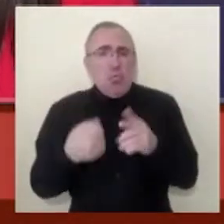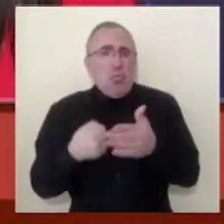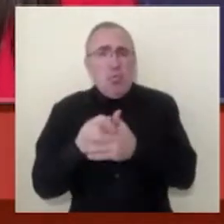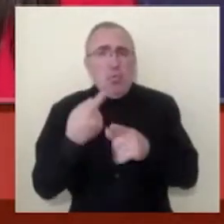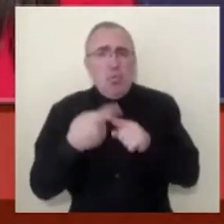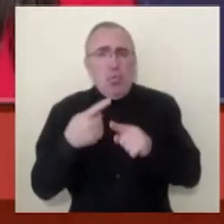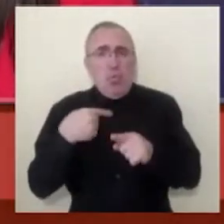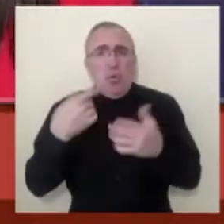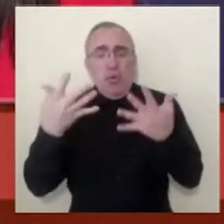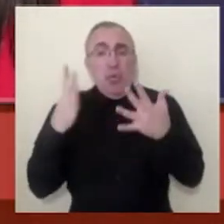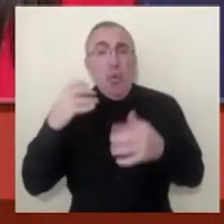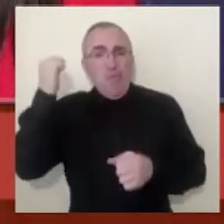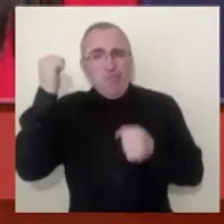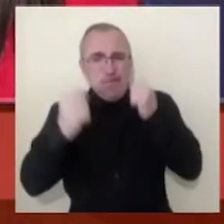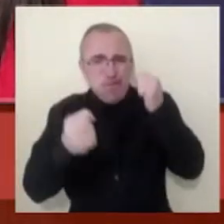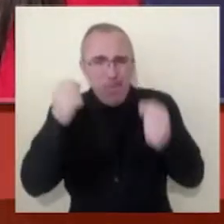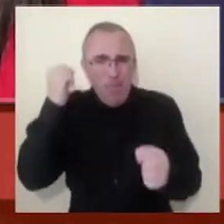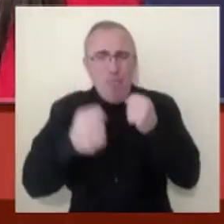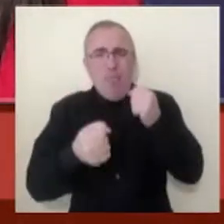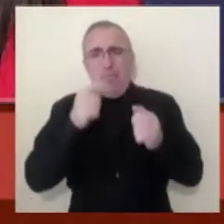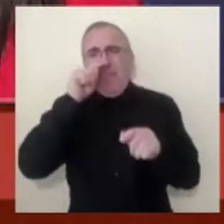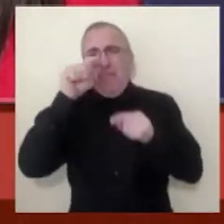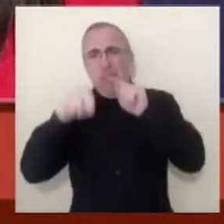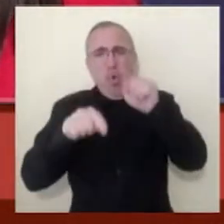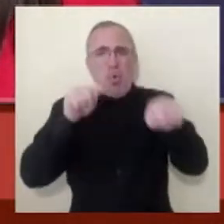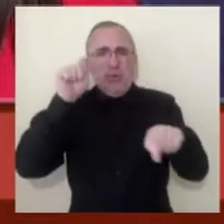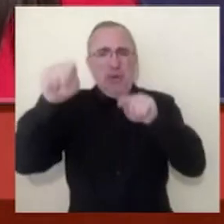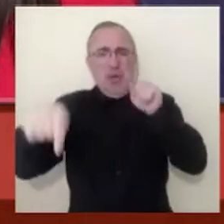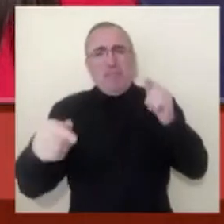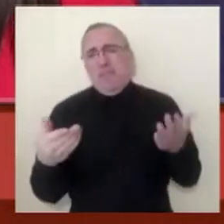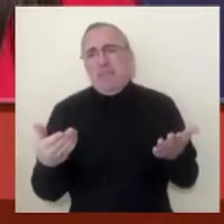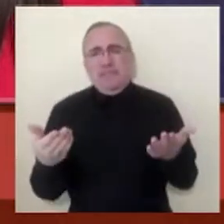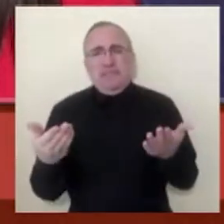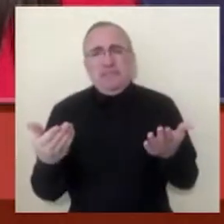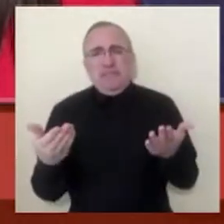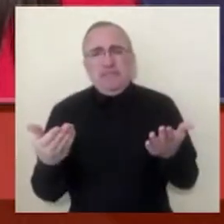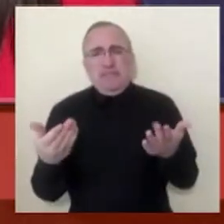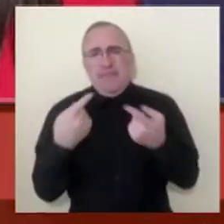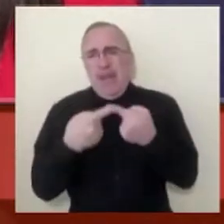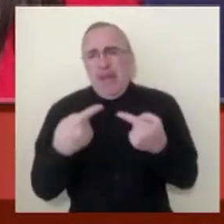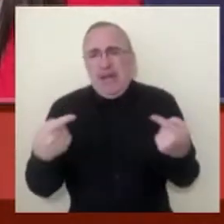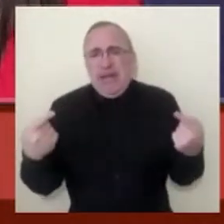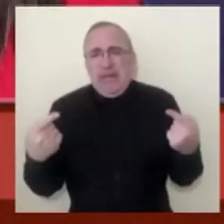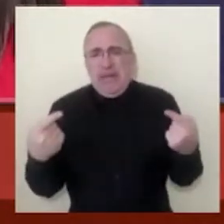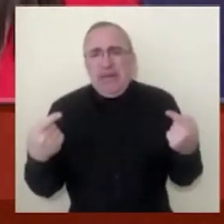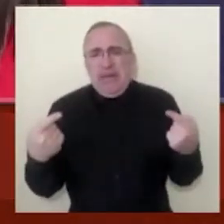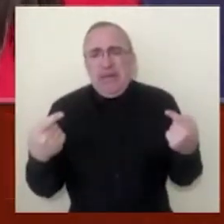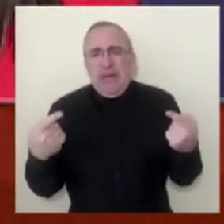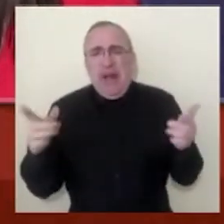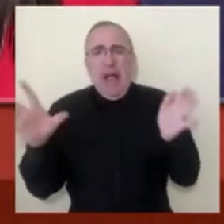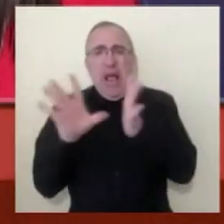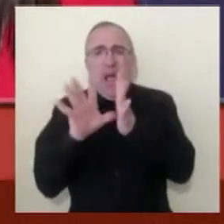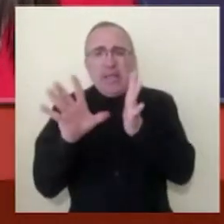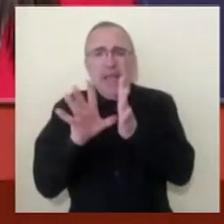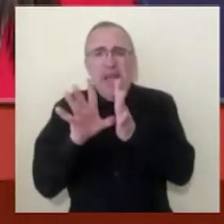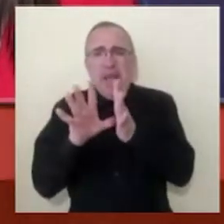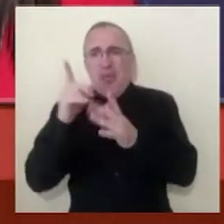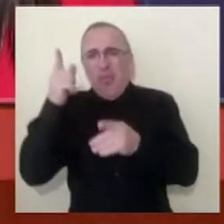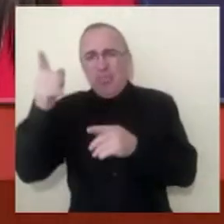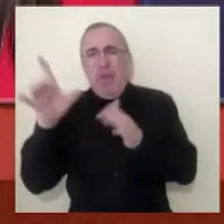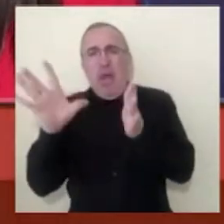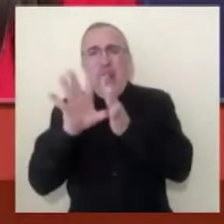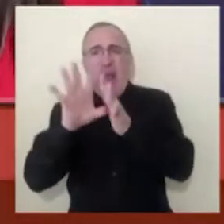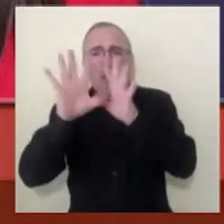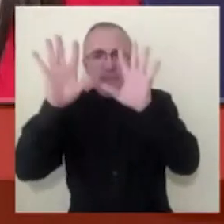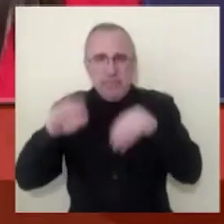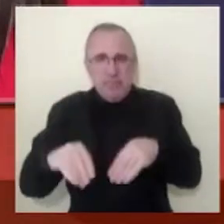Ясно, що коли бомбили, коли потрапляла там в різні енергомережі і зупинялись електропостачання, там